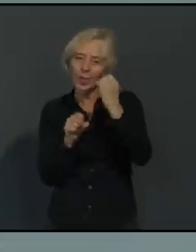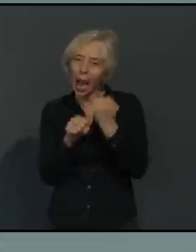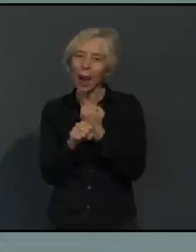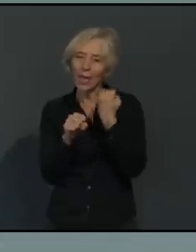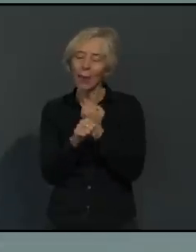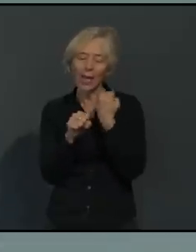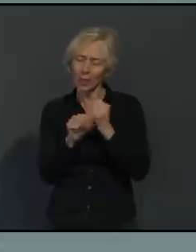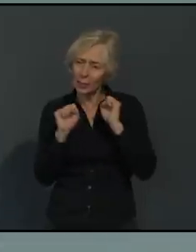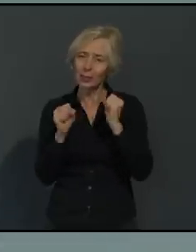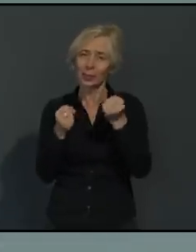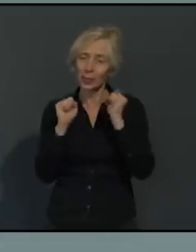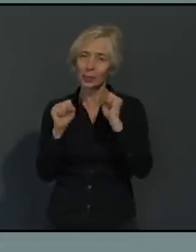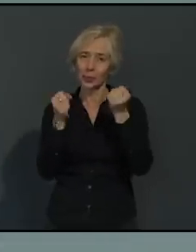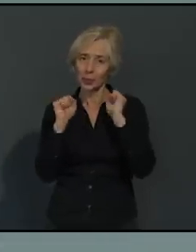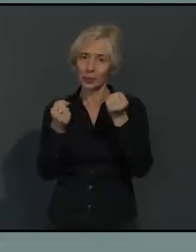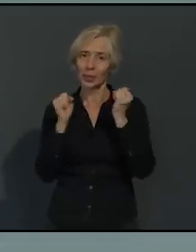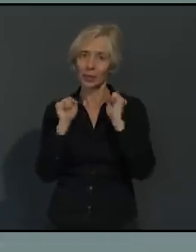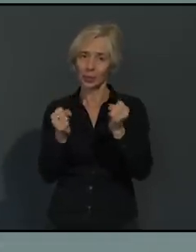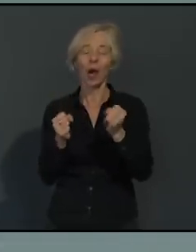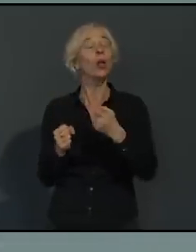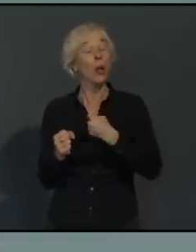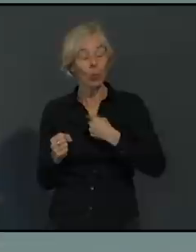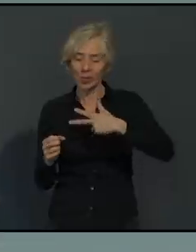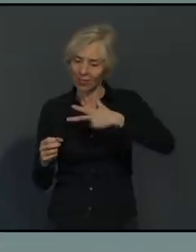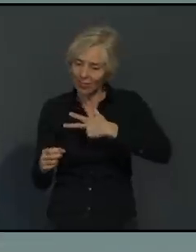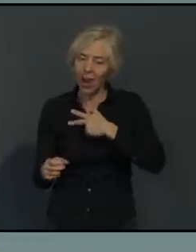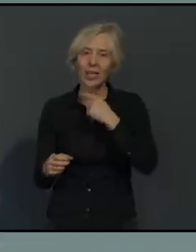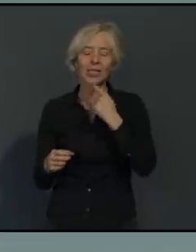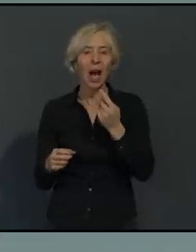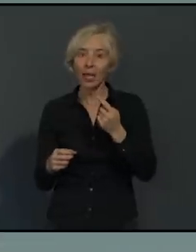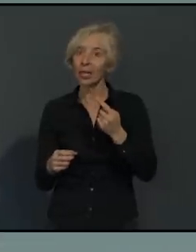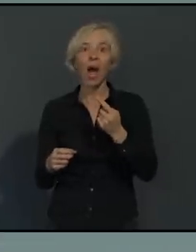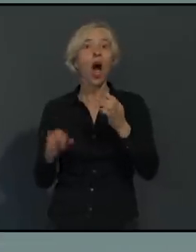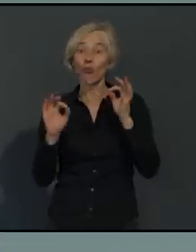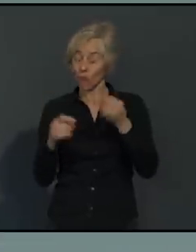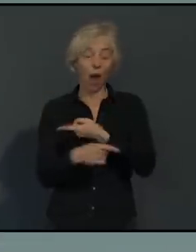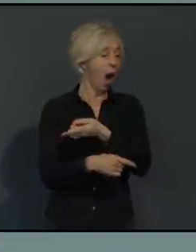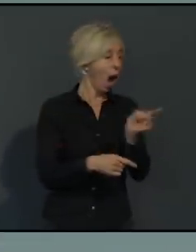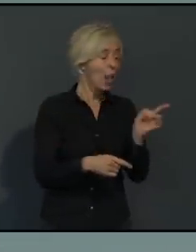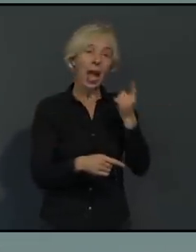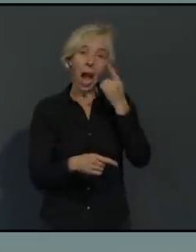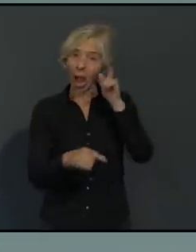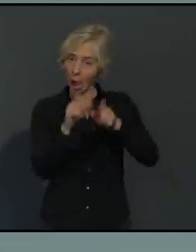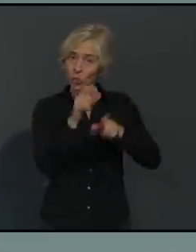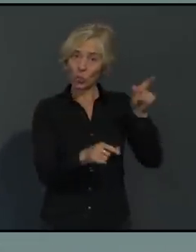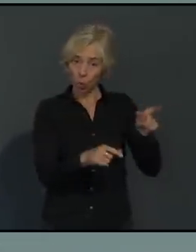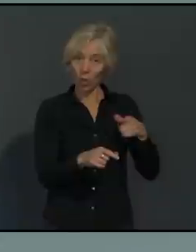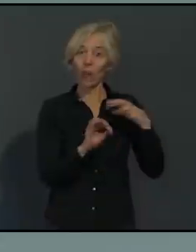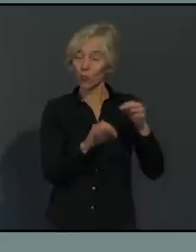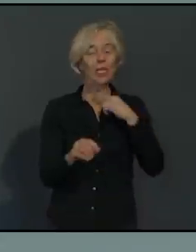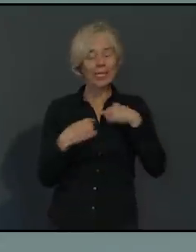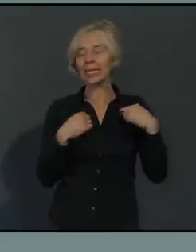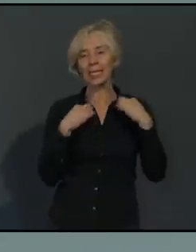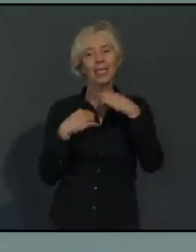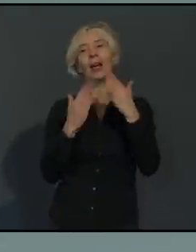ziehe ich im Namen aller Augsburger Bürgerinnen und Bürger und darüber hinaus meinen Hut und sage Danke.